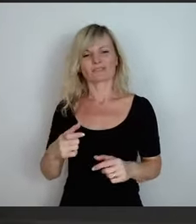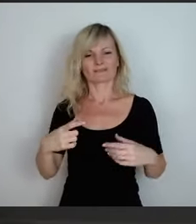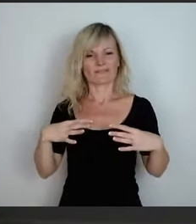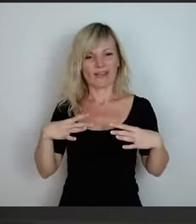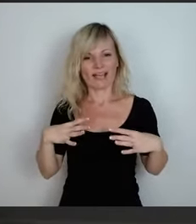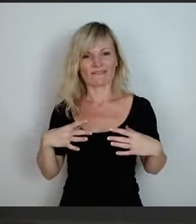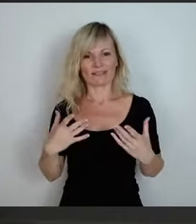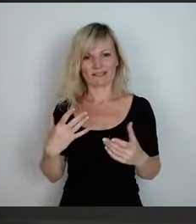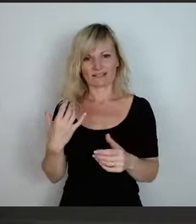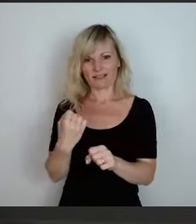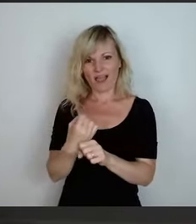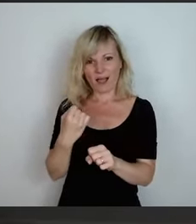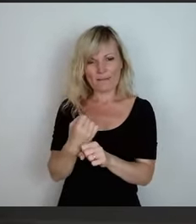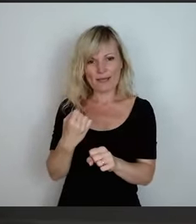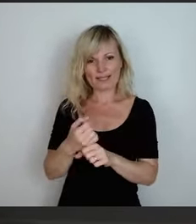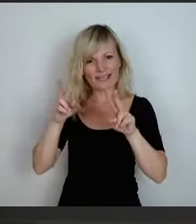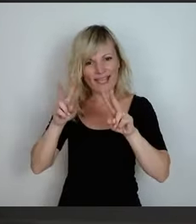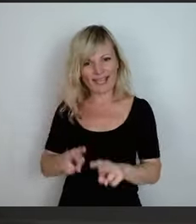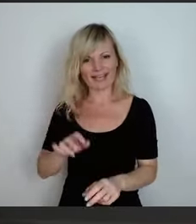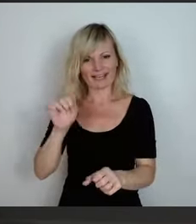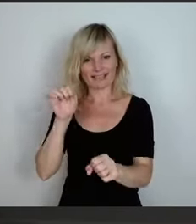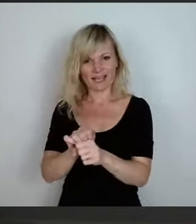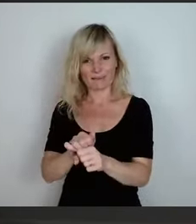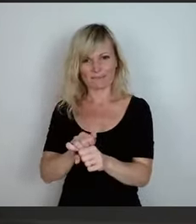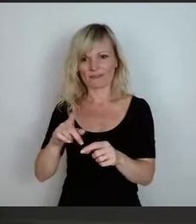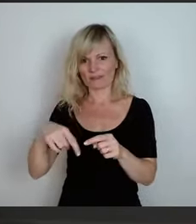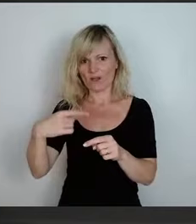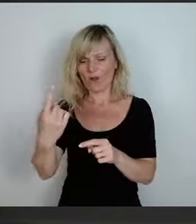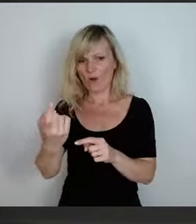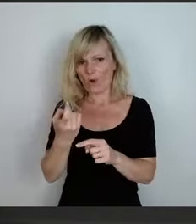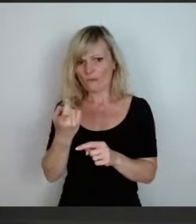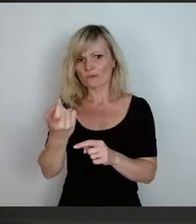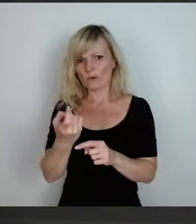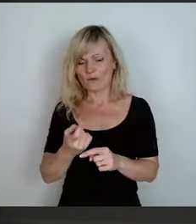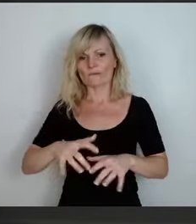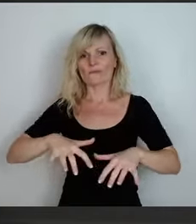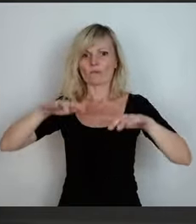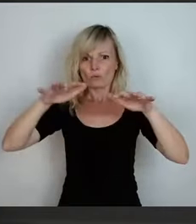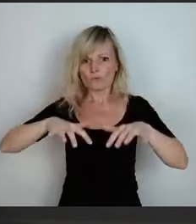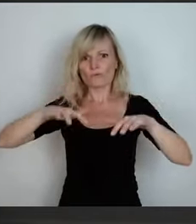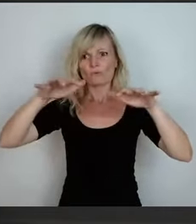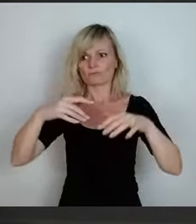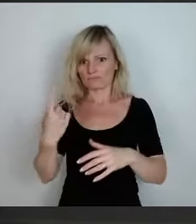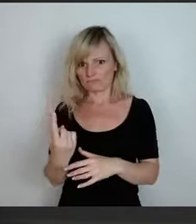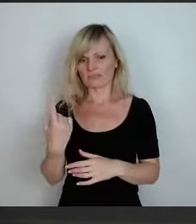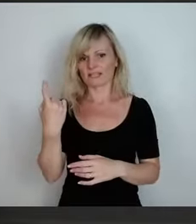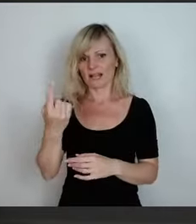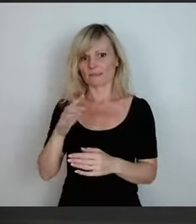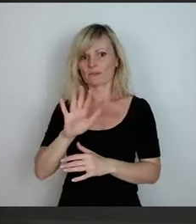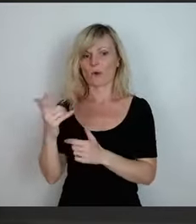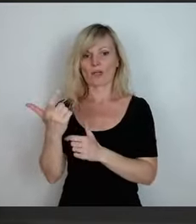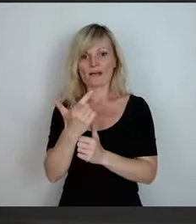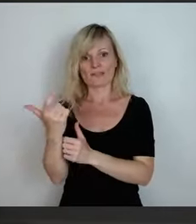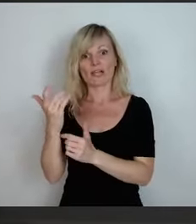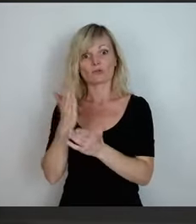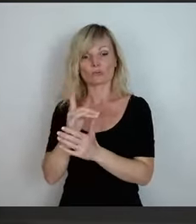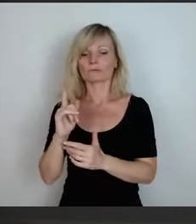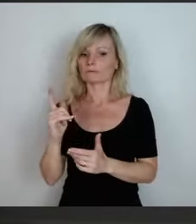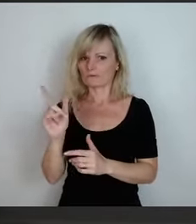Zuge der Gewalten, die immer öfters kommen. Die Bockauer Feuerwehr hat selber zweimal Hochwasser bekommen, liegt im